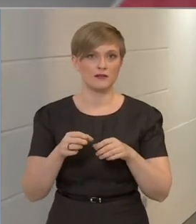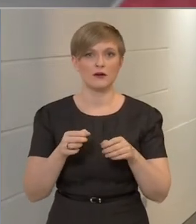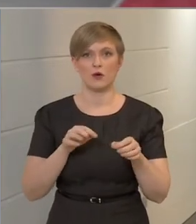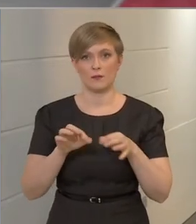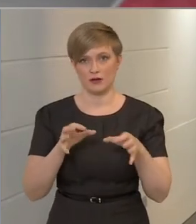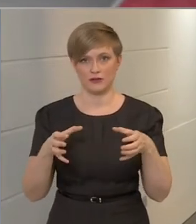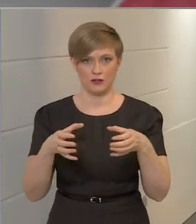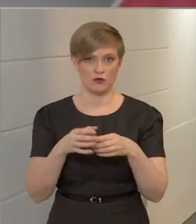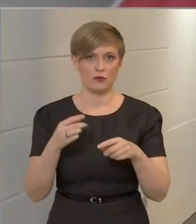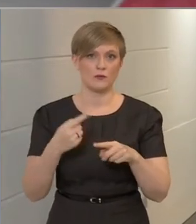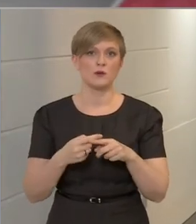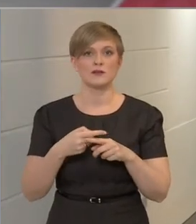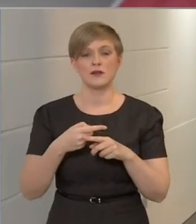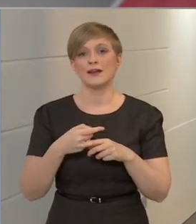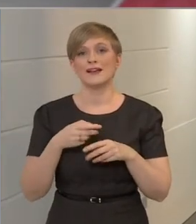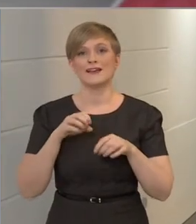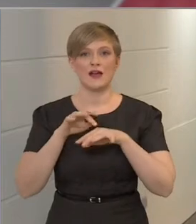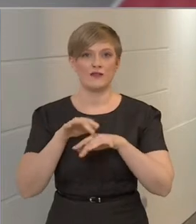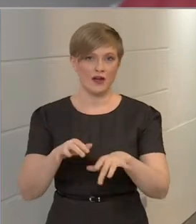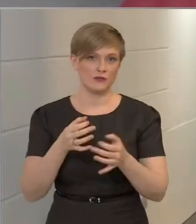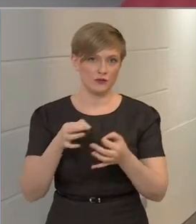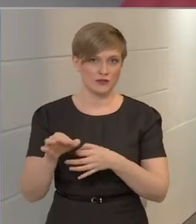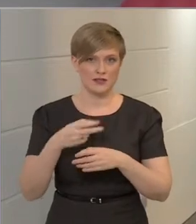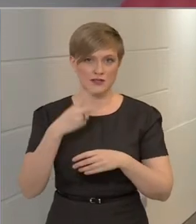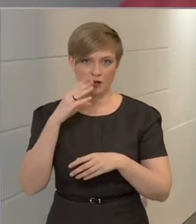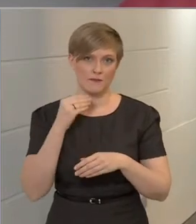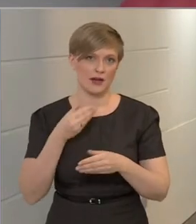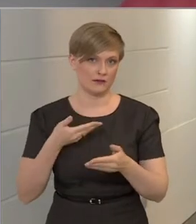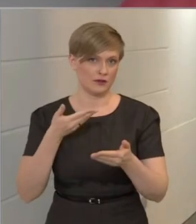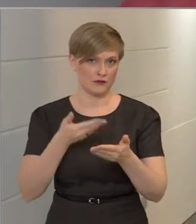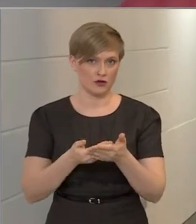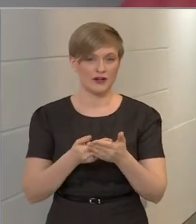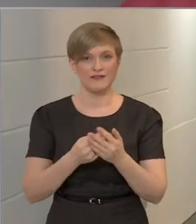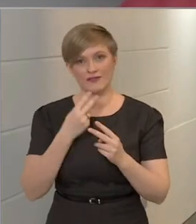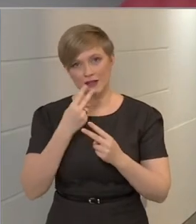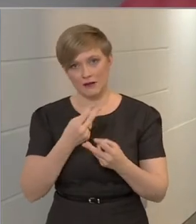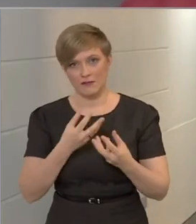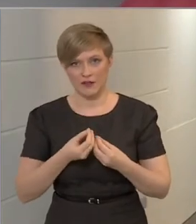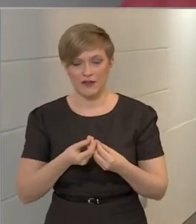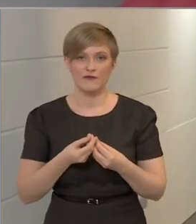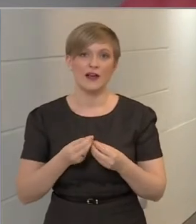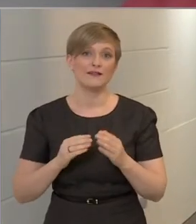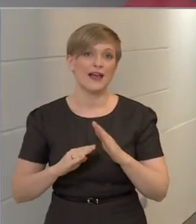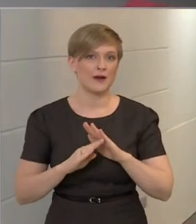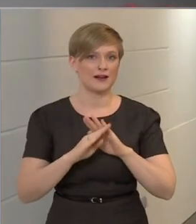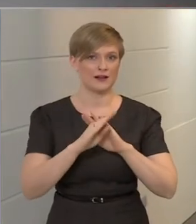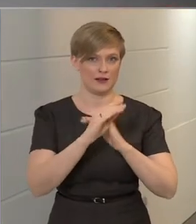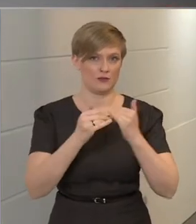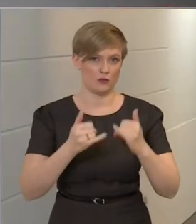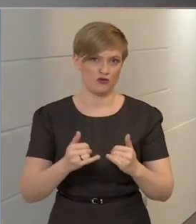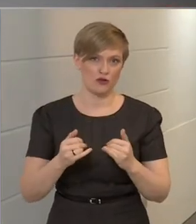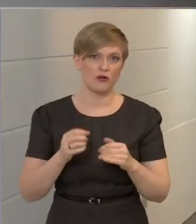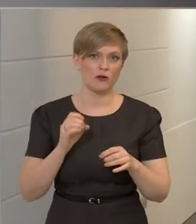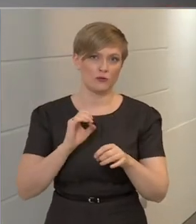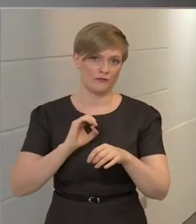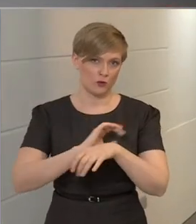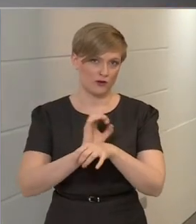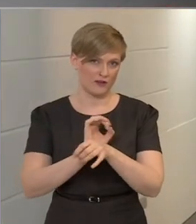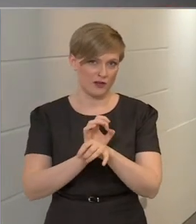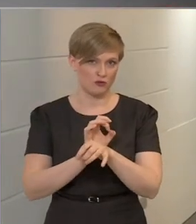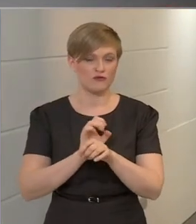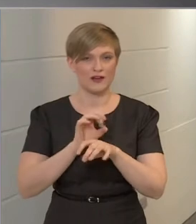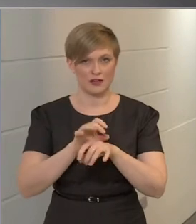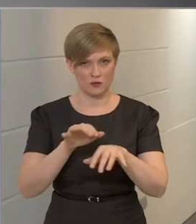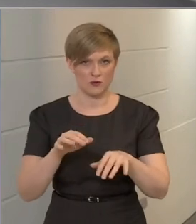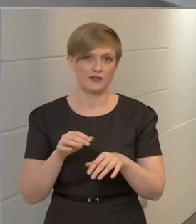járványügyi szakemberek javaslatára figyelemmel arra, hogy ismét emelkedik a koronavírus fertőzöttek száma, és a járvány a